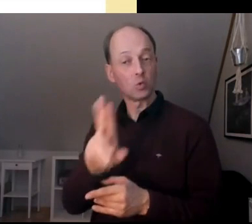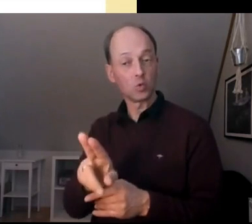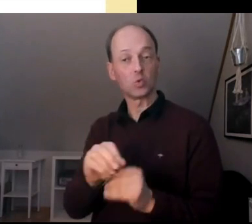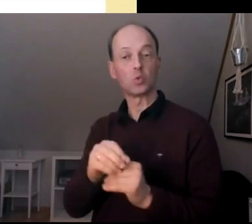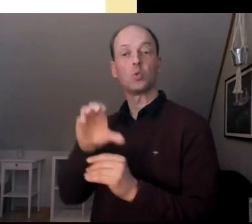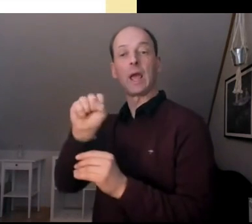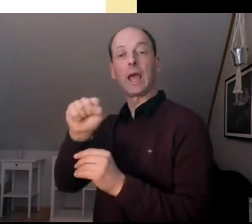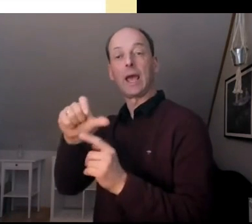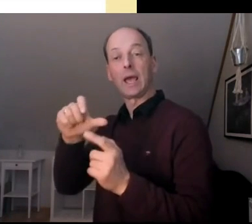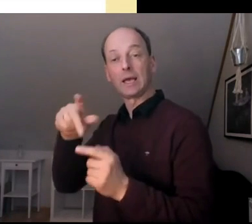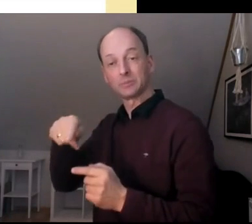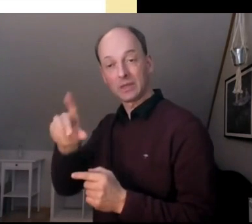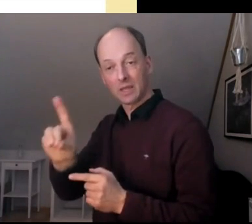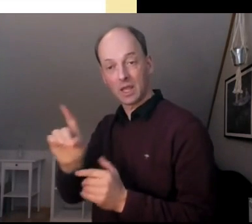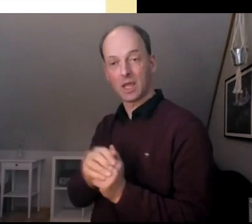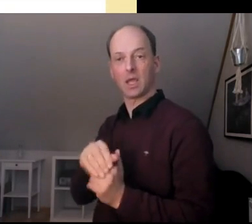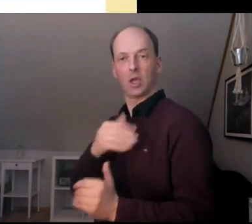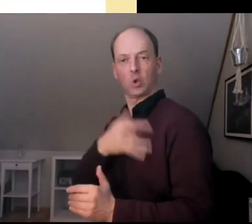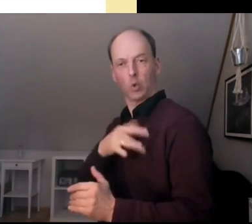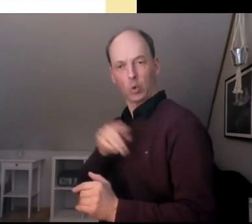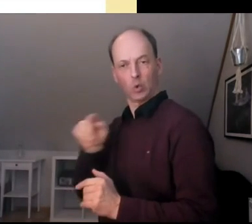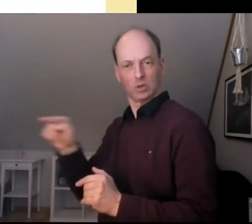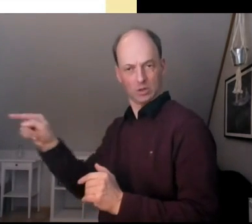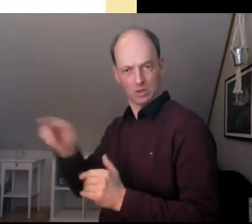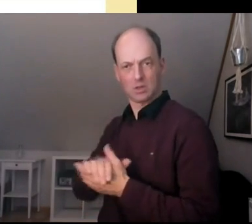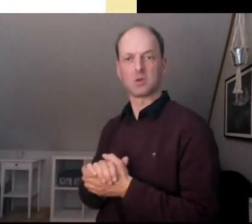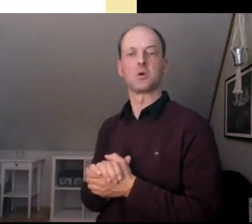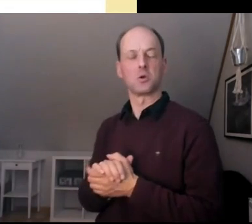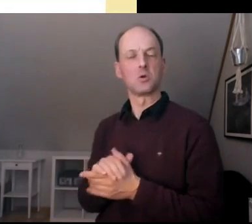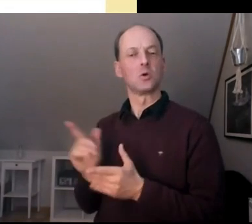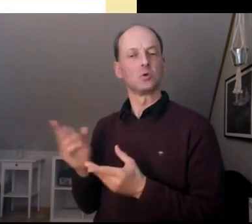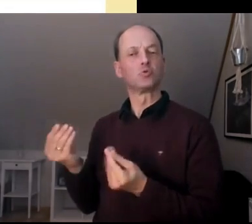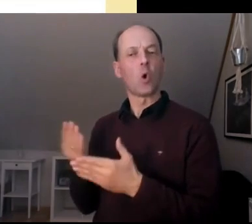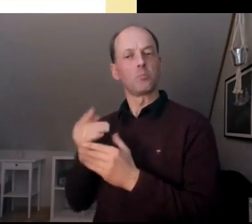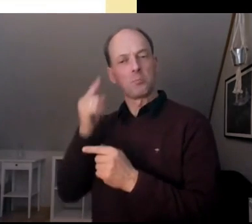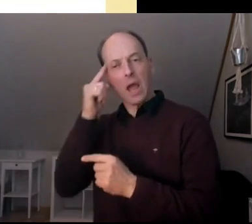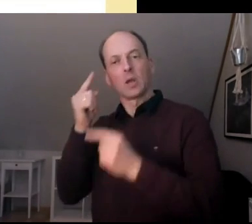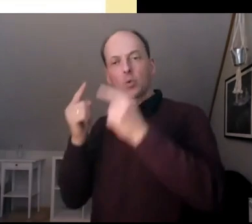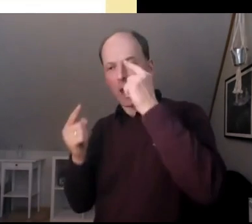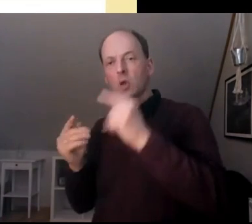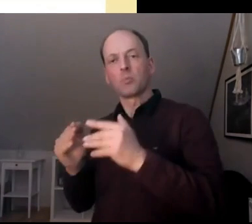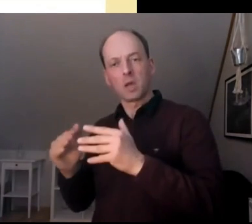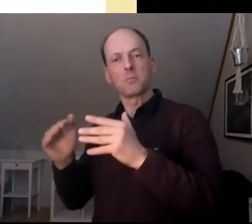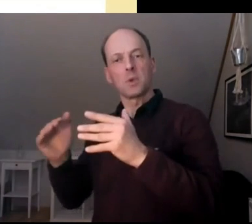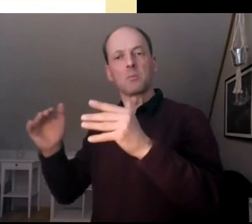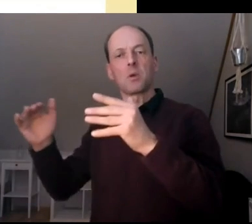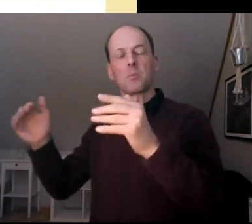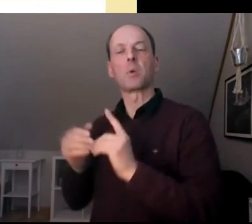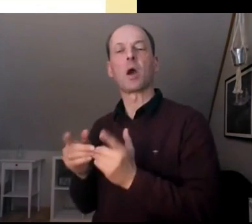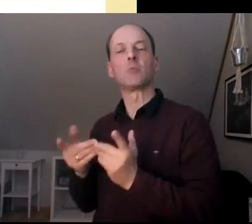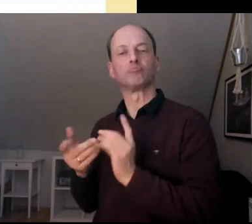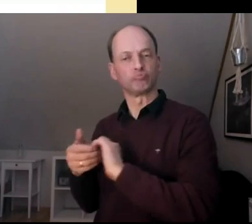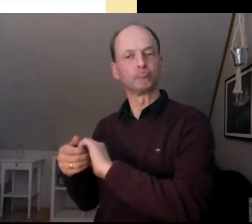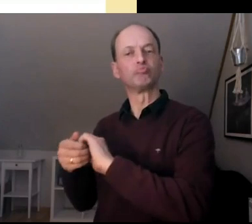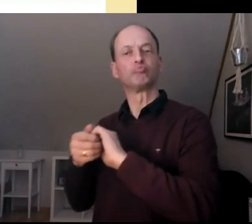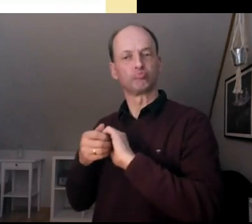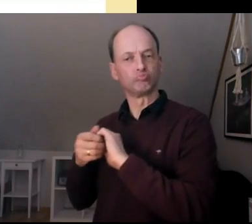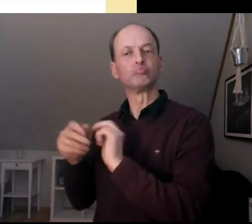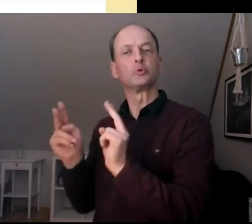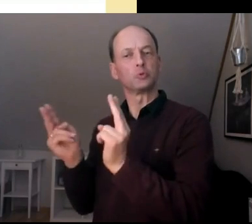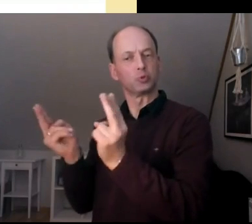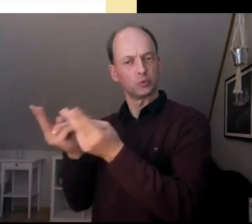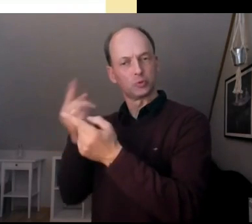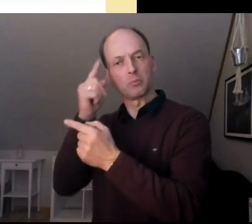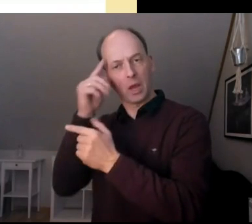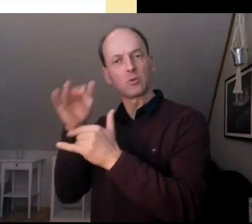und auch bei den Grünen, bei anderen Parteien. Wir merken, da ein neuer Konsens in diese Richtung auf dem Weg